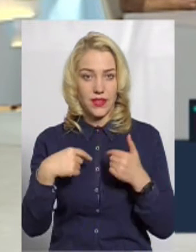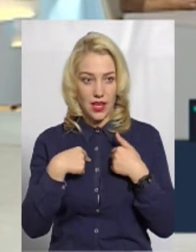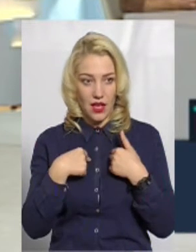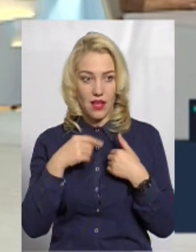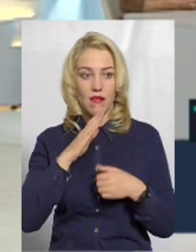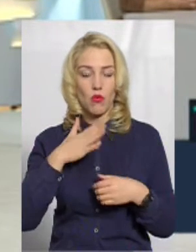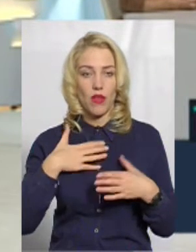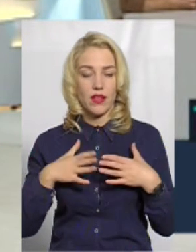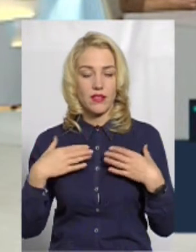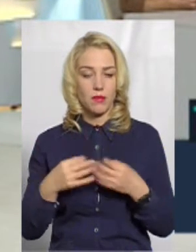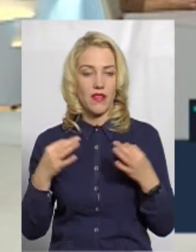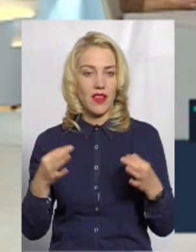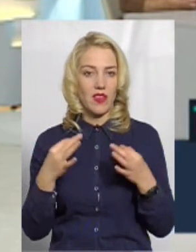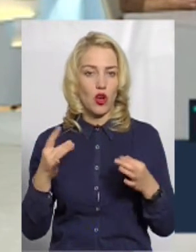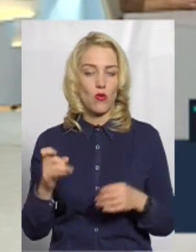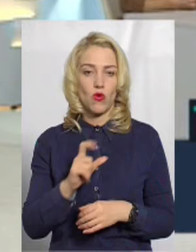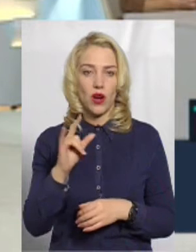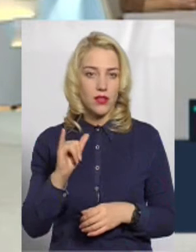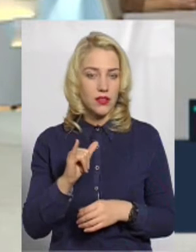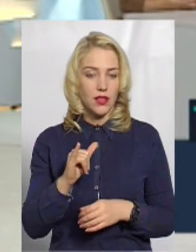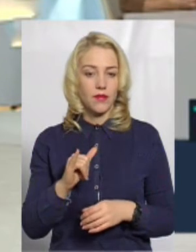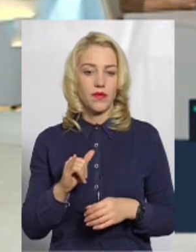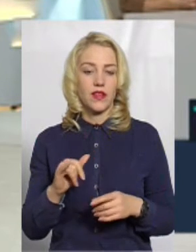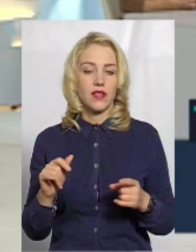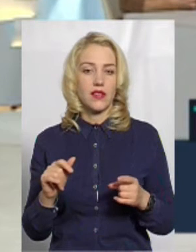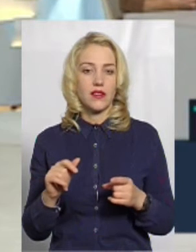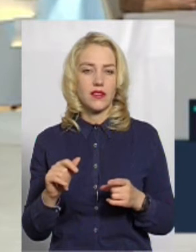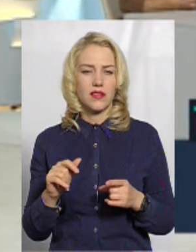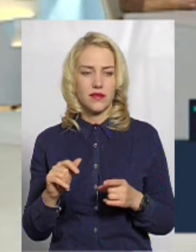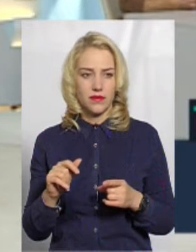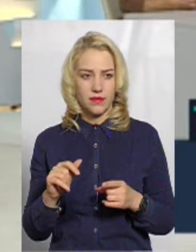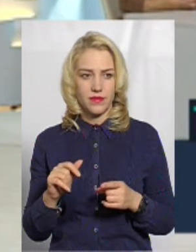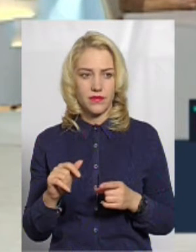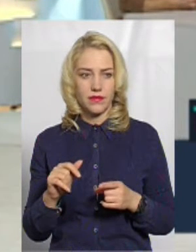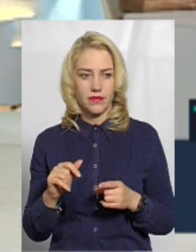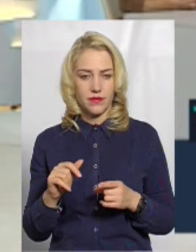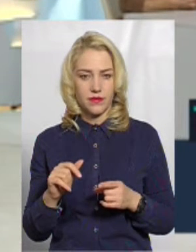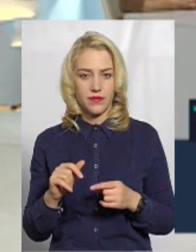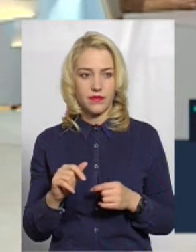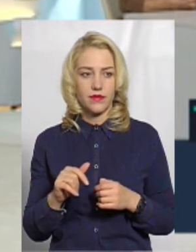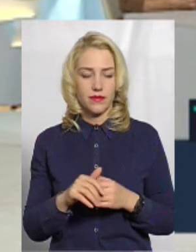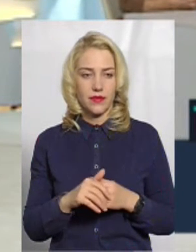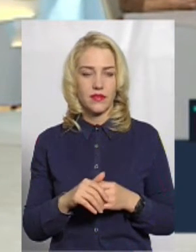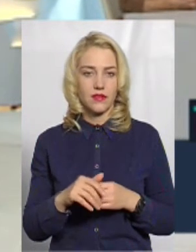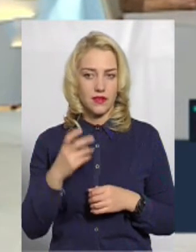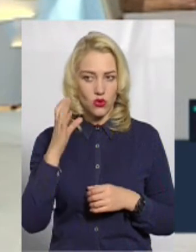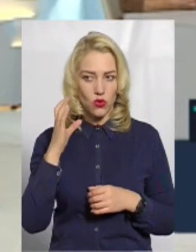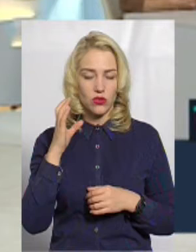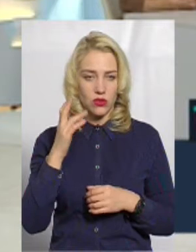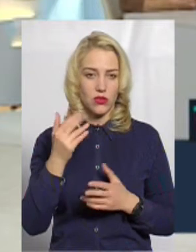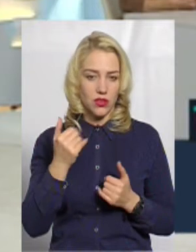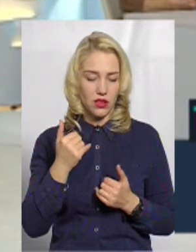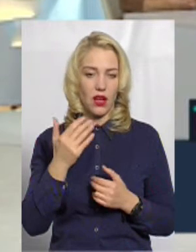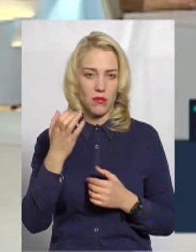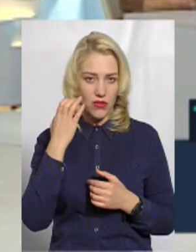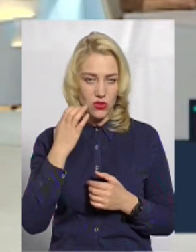я і моя сім'я ні в якому разі, щоб... Так, так, слухаю. Я слухаю. Алло. Так, так, алло. Ми вас слухаємо. Ви